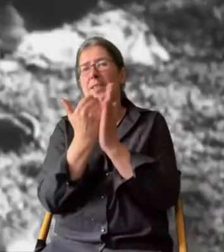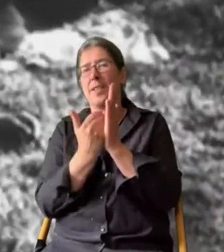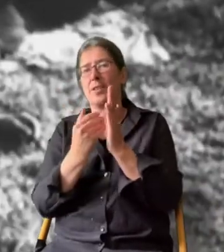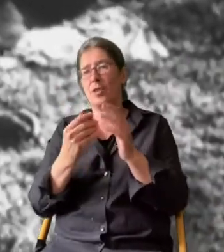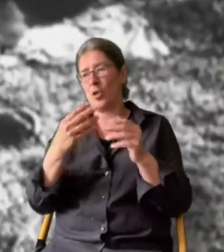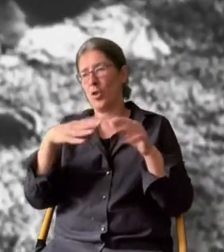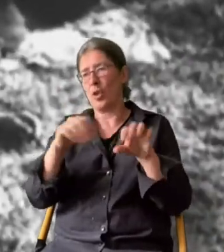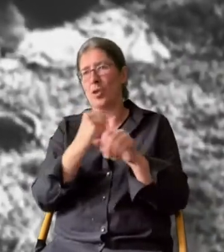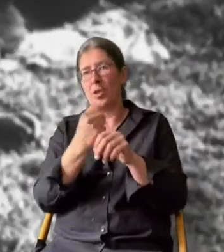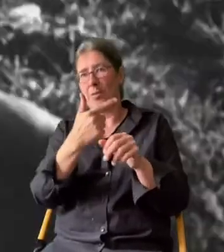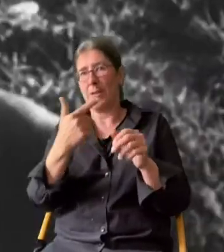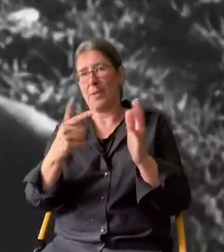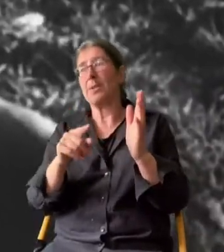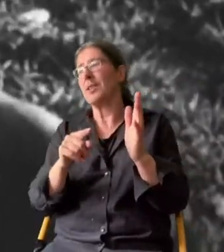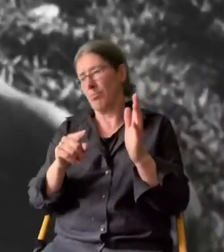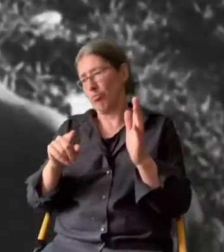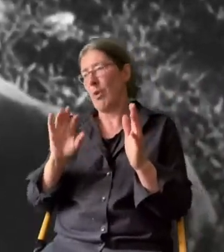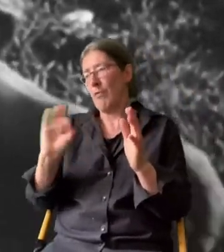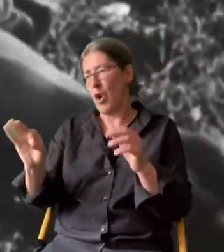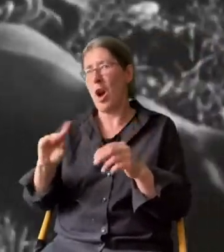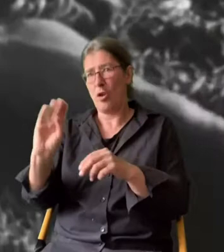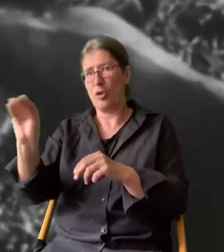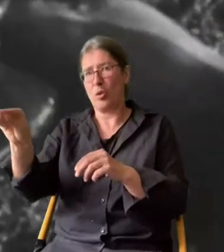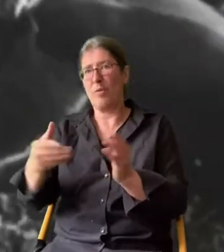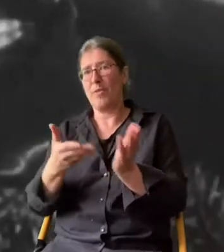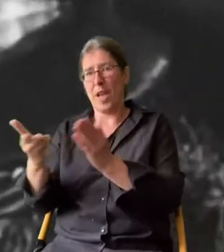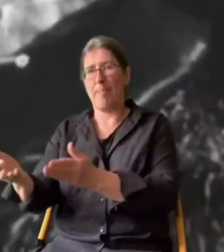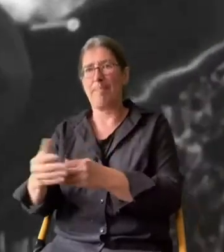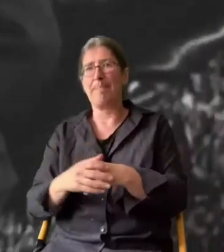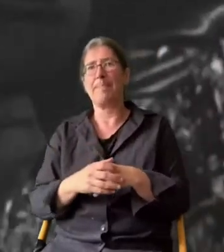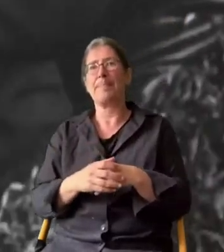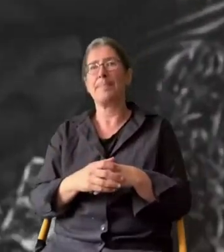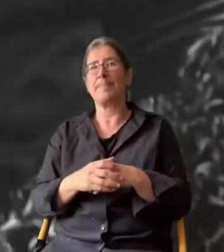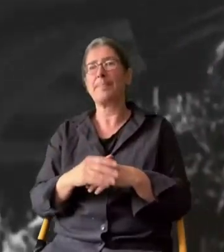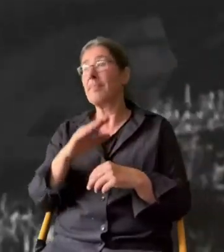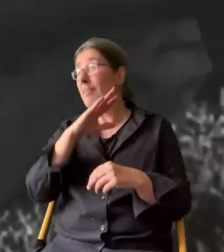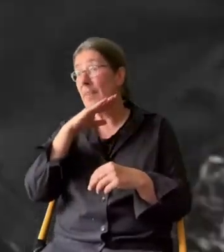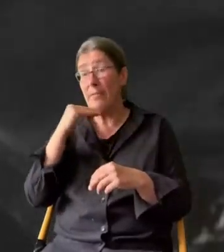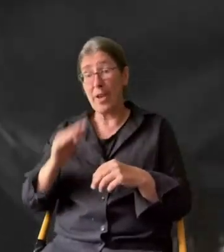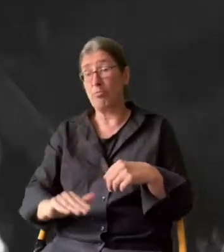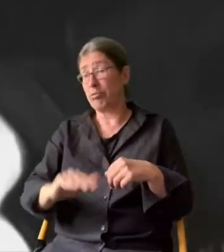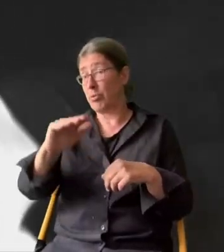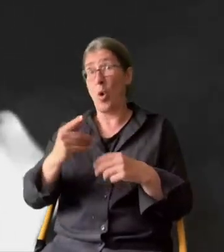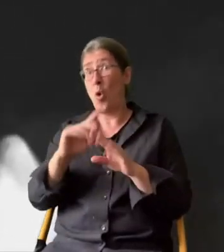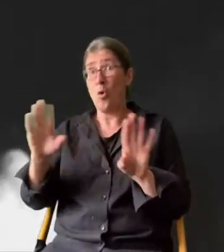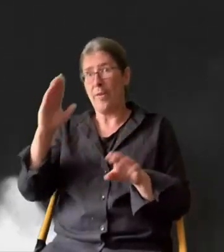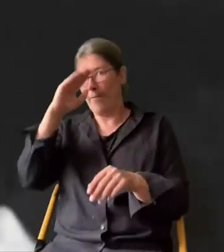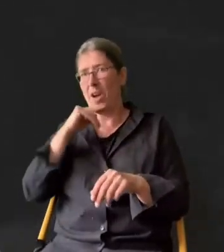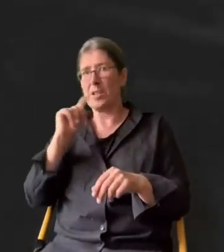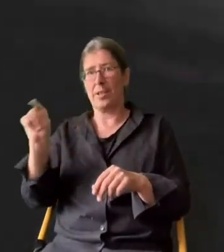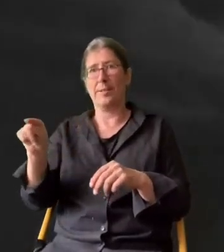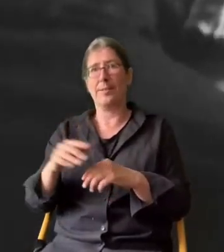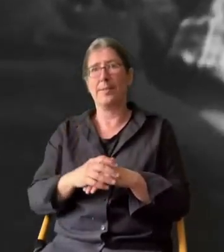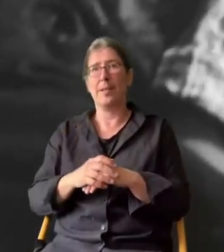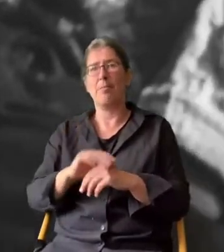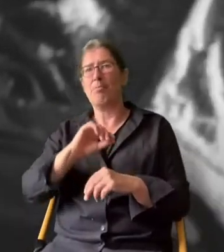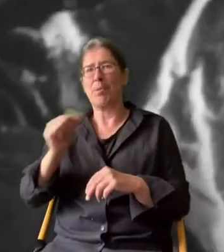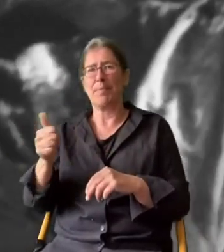von 1922 soll auch ihnen eine Perspektive geben. Viele wachsen ohne Vater auf.